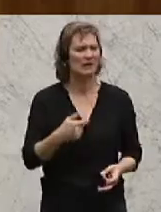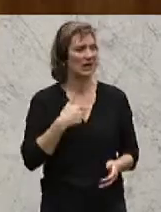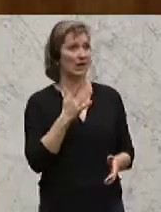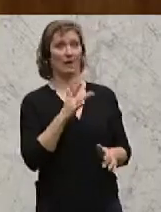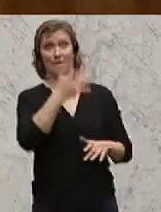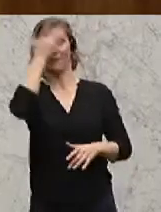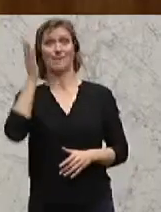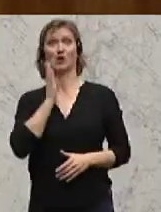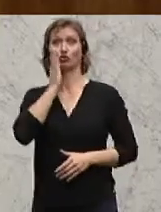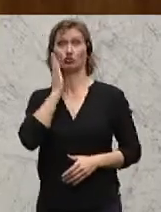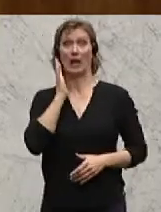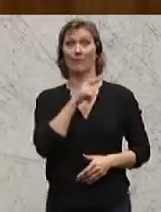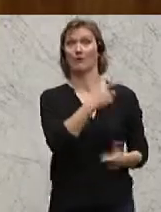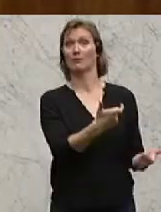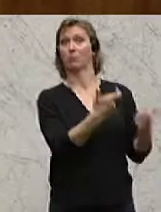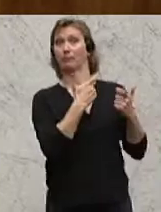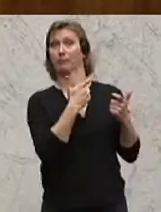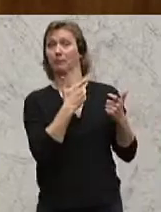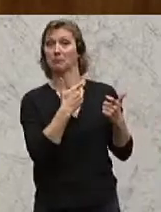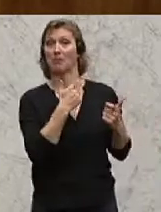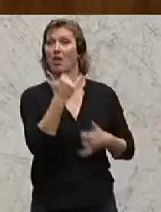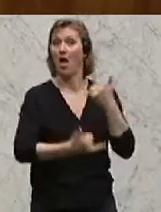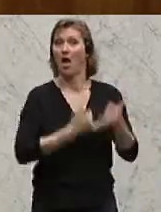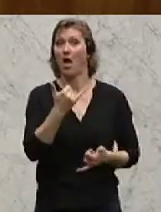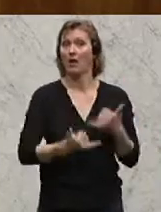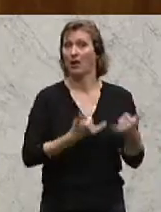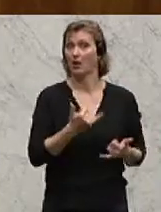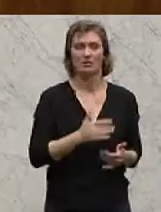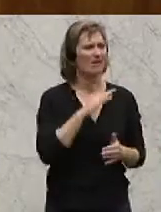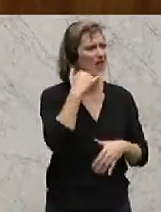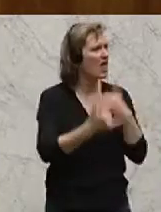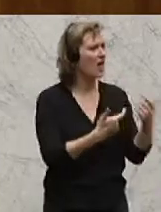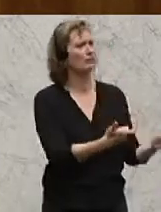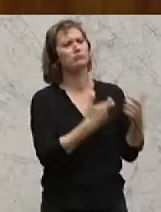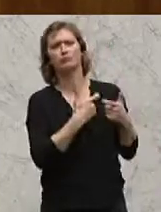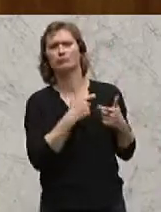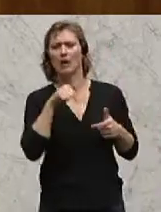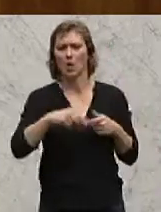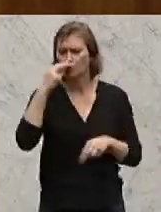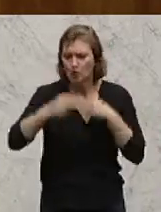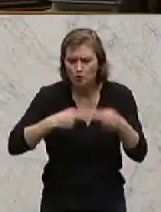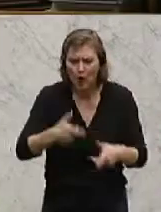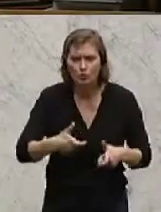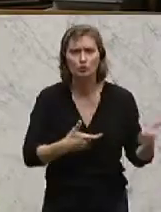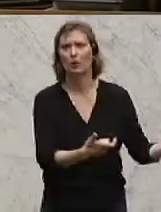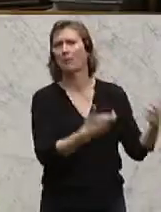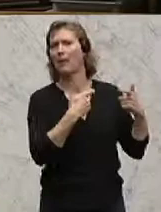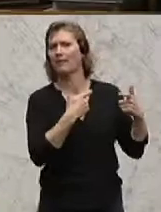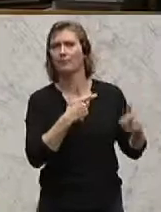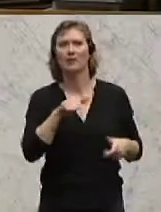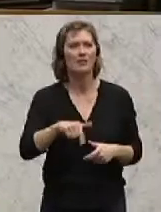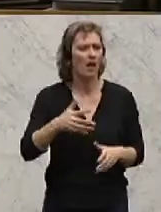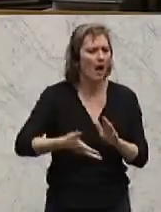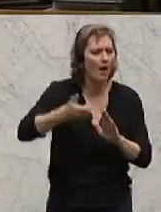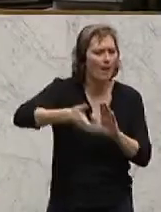fremdschämen, dass Sie es verhindert haben seit Jahren, seit Jahren, dass es zu einem Untersuchungsausschuss kommt, der diese